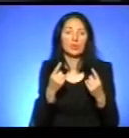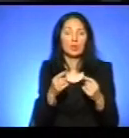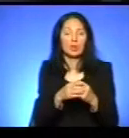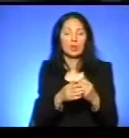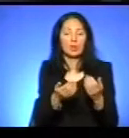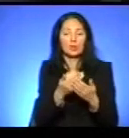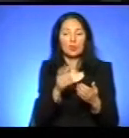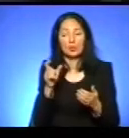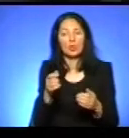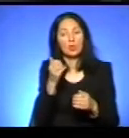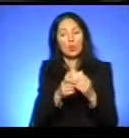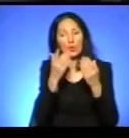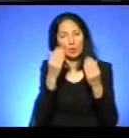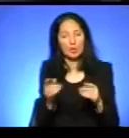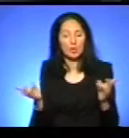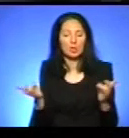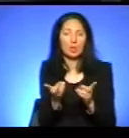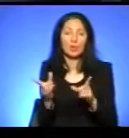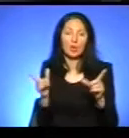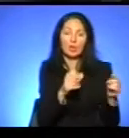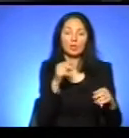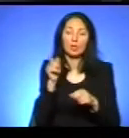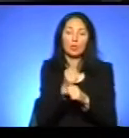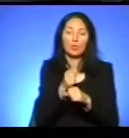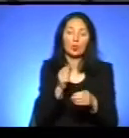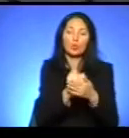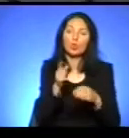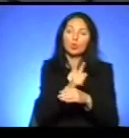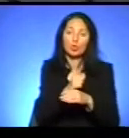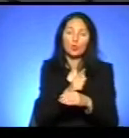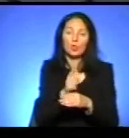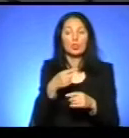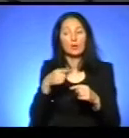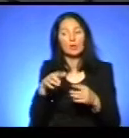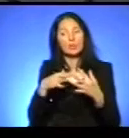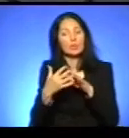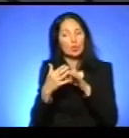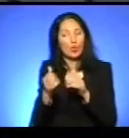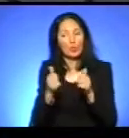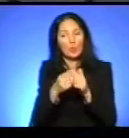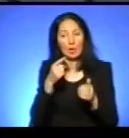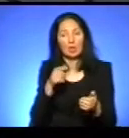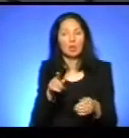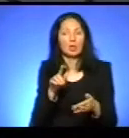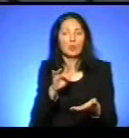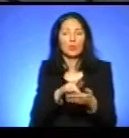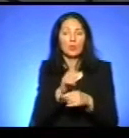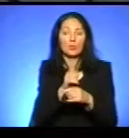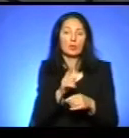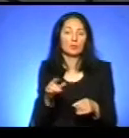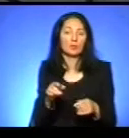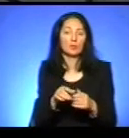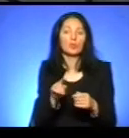Якщо людина кожний день, скажімо, треба добратися на роботу до Тернополя чи в якесь село біля міста, чи, скажімо, в районний центр.